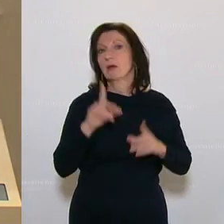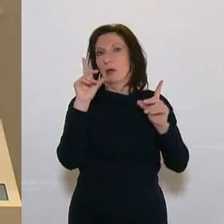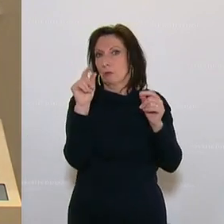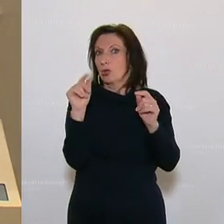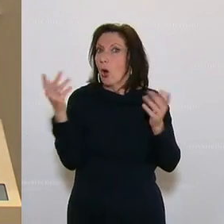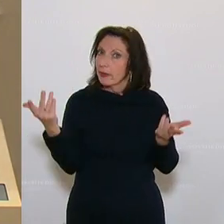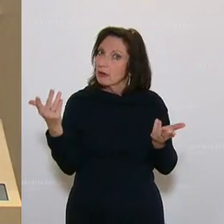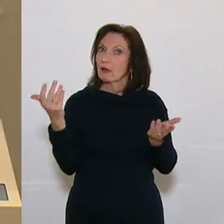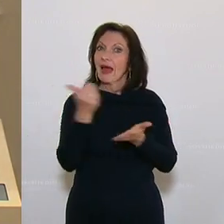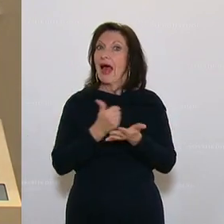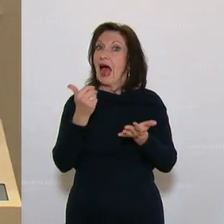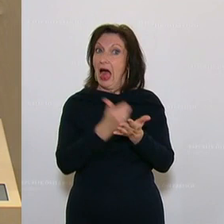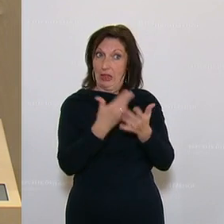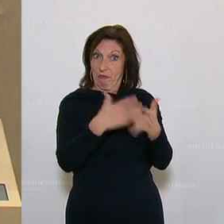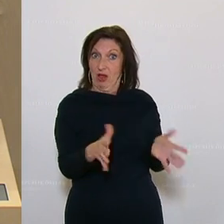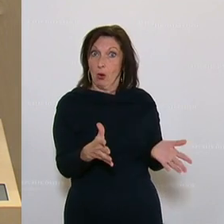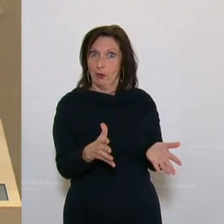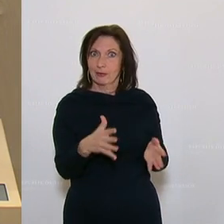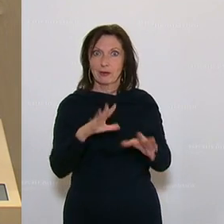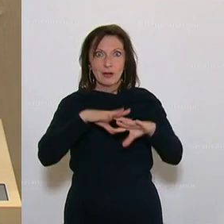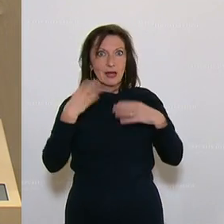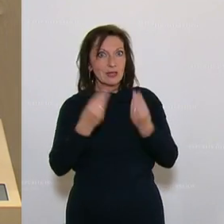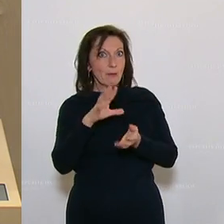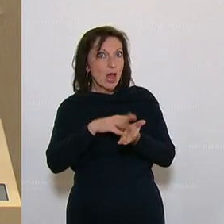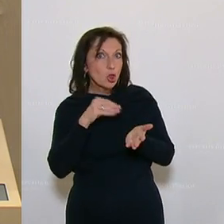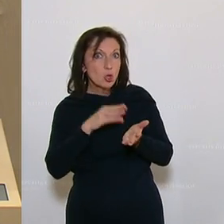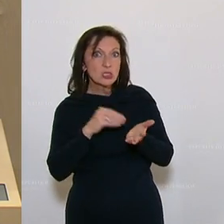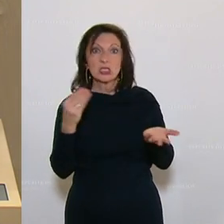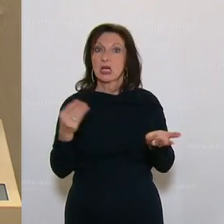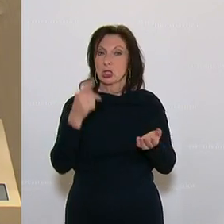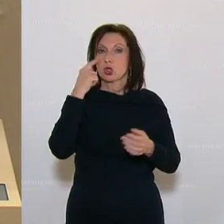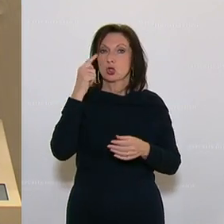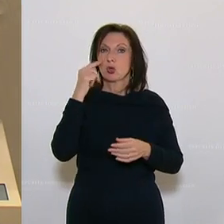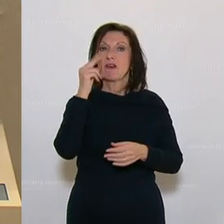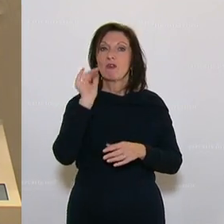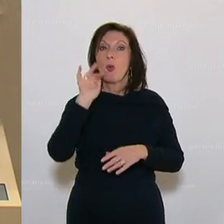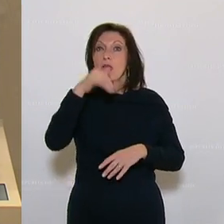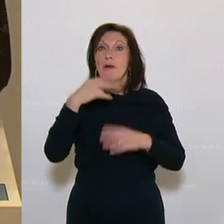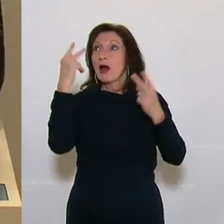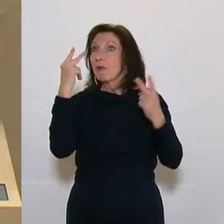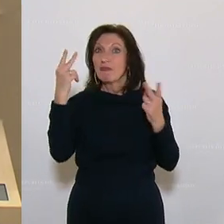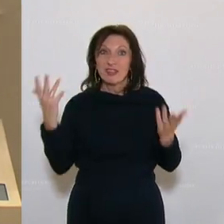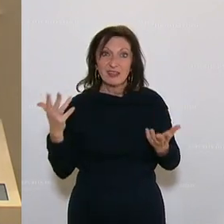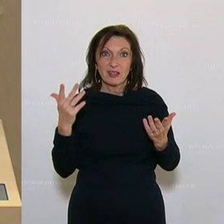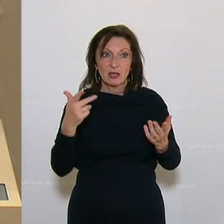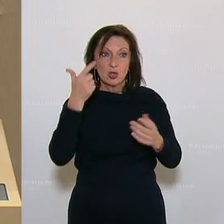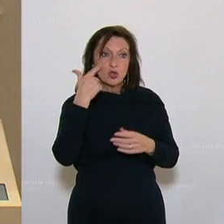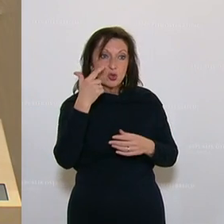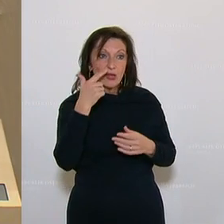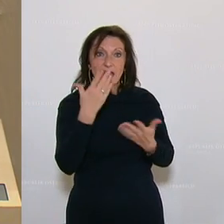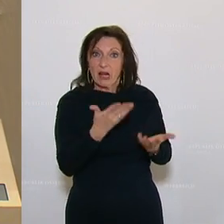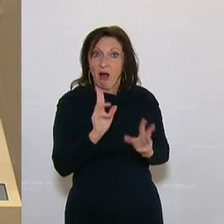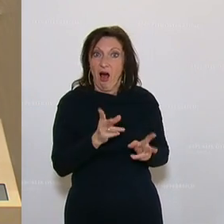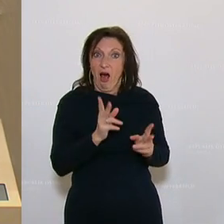dementsprechend Einnahmen. Da aber gemeinnützige Studierendenwohnheime ganz zentrale Elemente sind, damit Studierende überhaupt bezahlbar